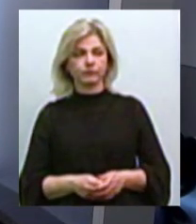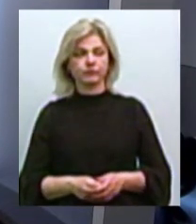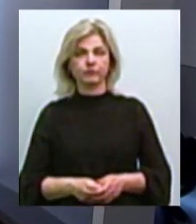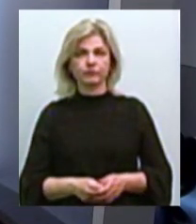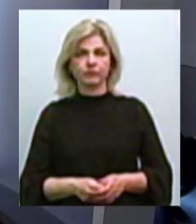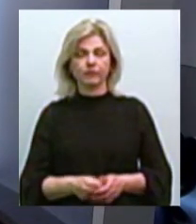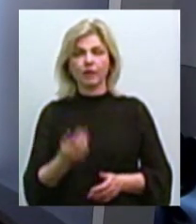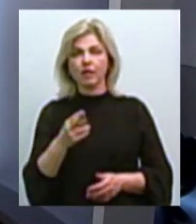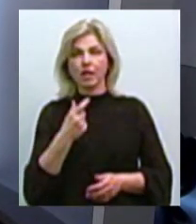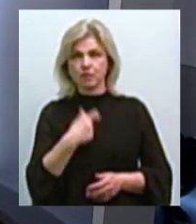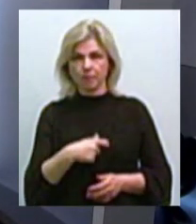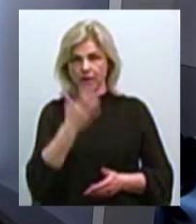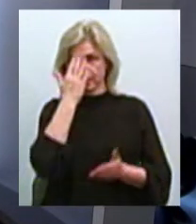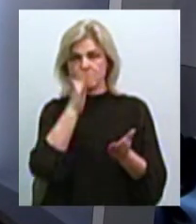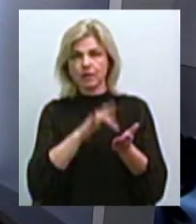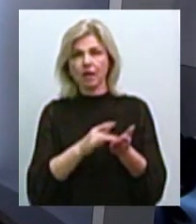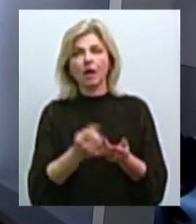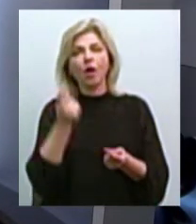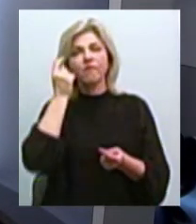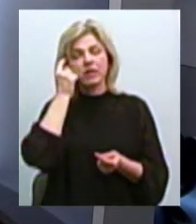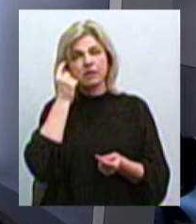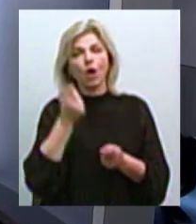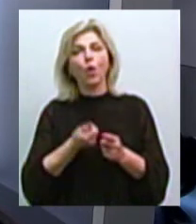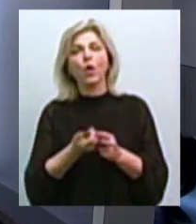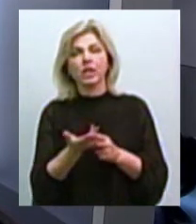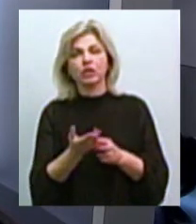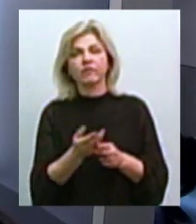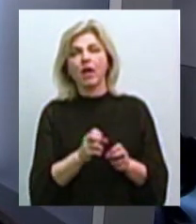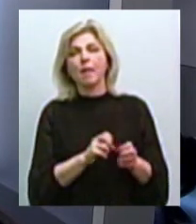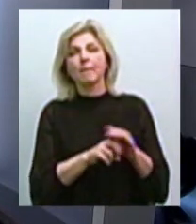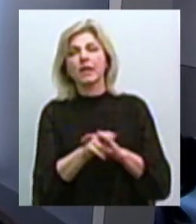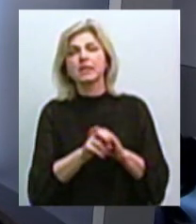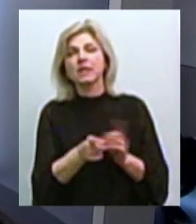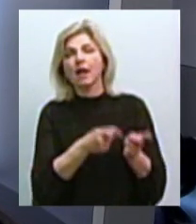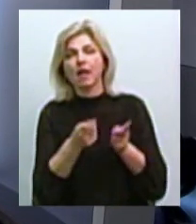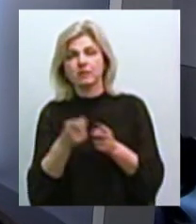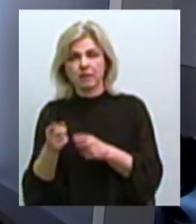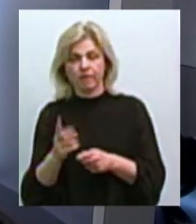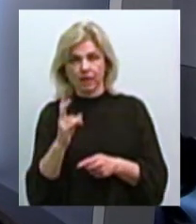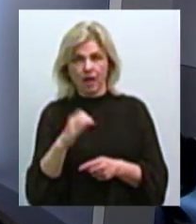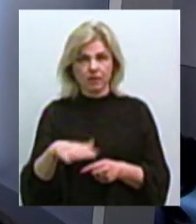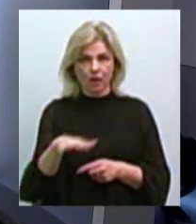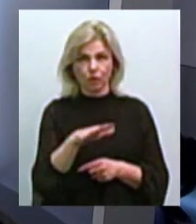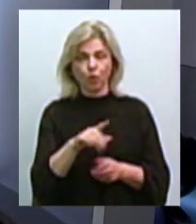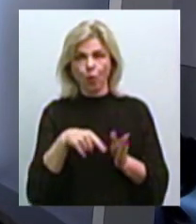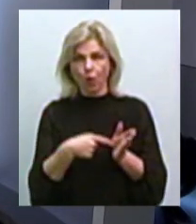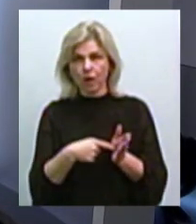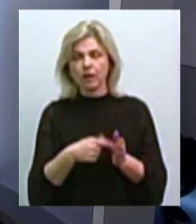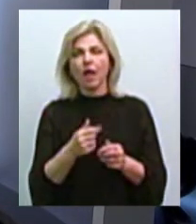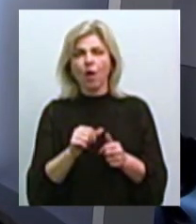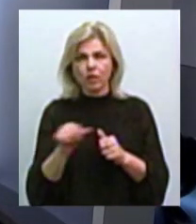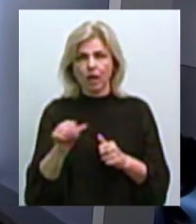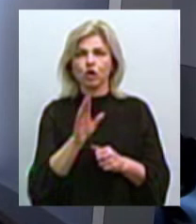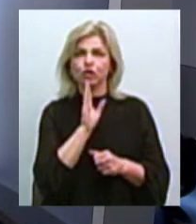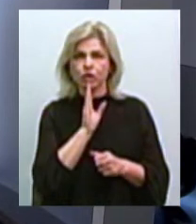поставили ціль вияснити кількість переселенців на території міста і саме жінок, тому що це